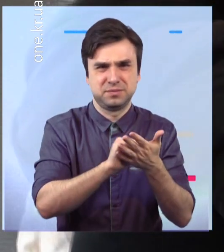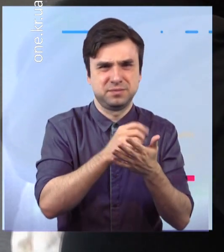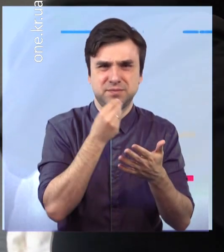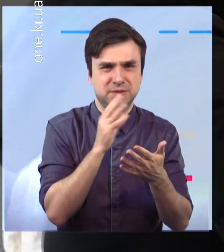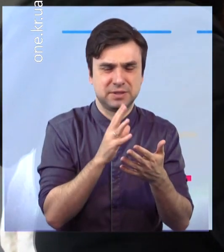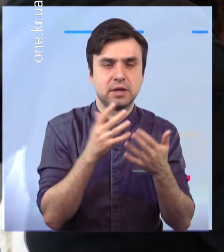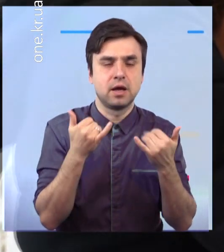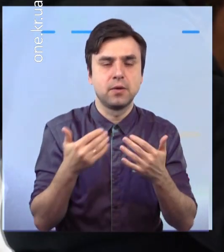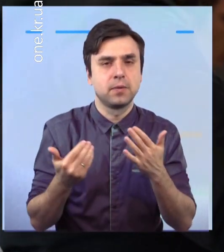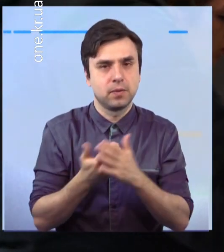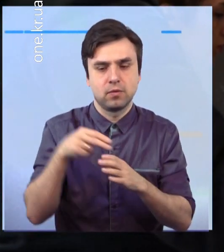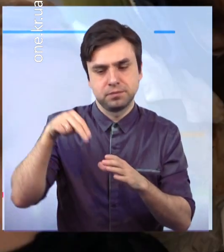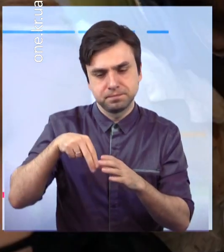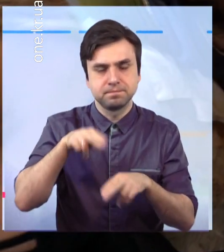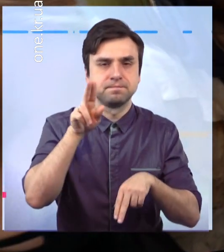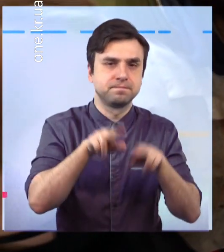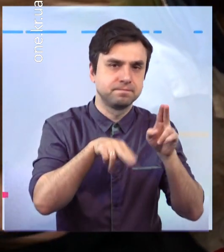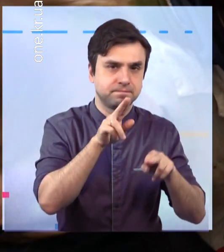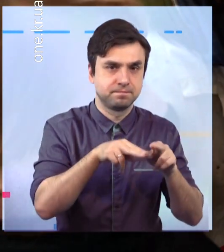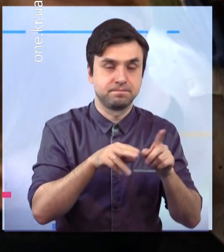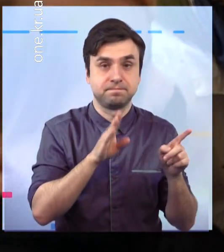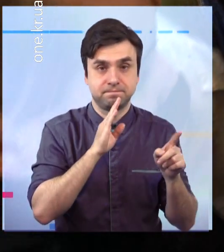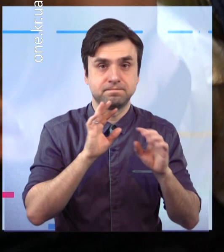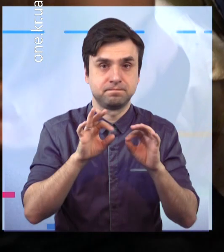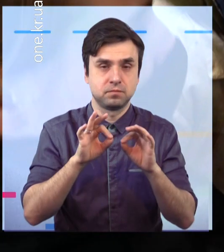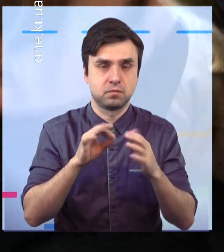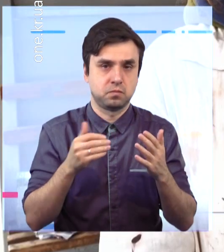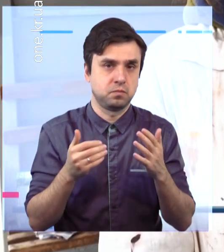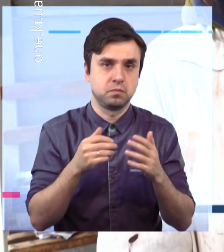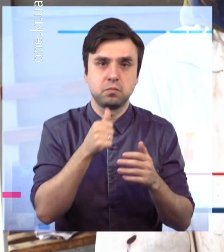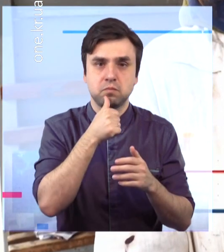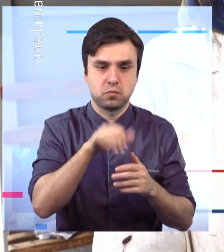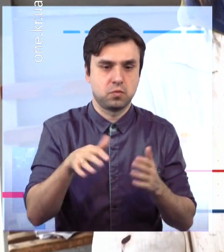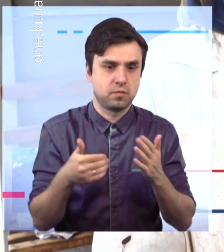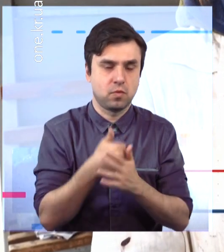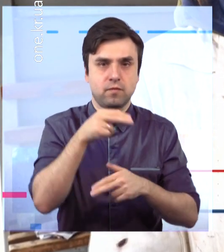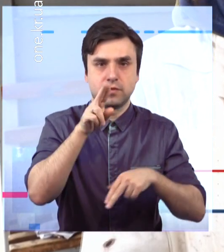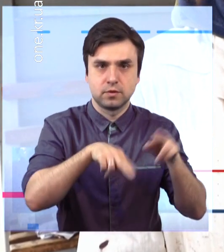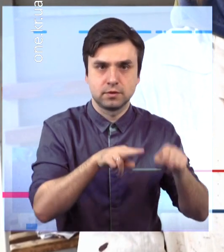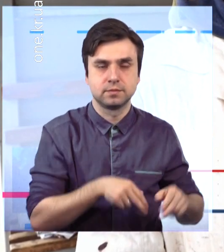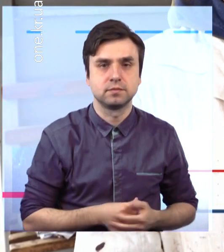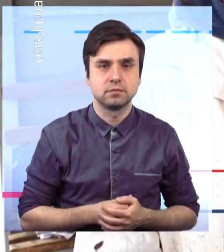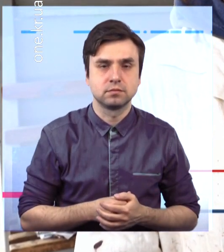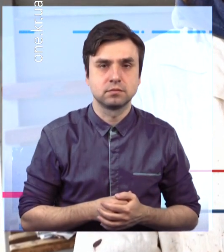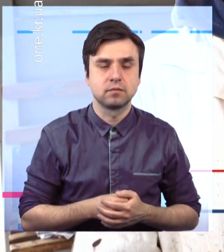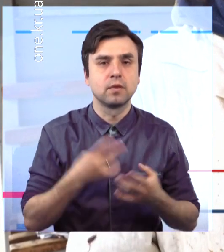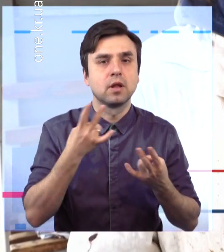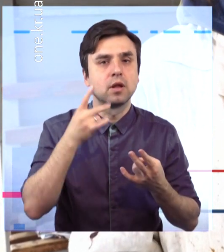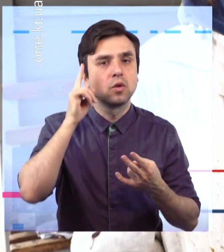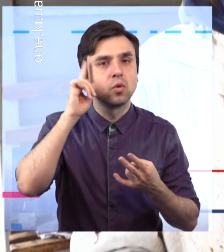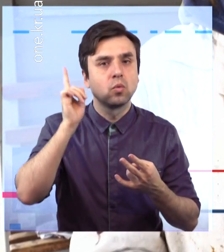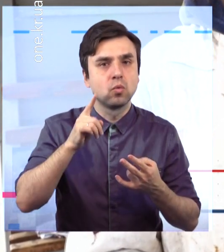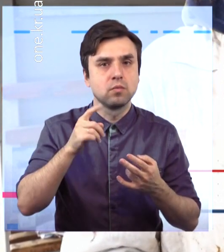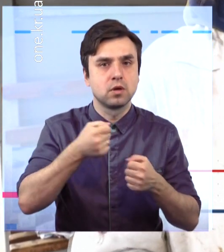для неї це досить цікавий досвід – зробити своє місто більш комфортним. Тут треба уміти працювати с масштабом, дуже складно, тому що на